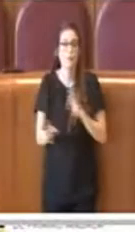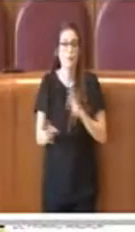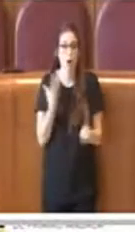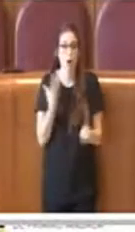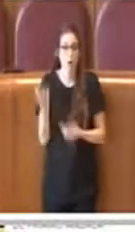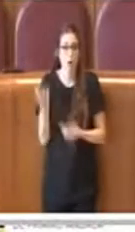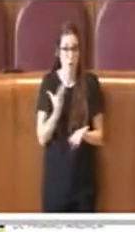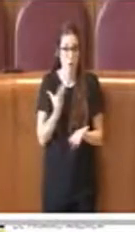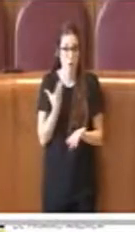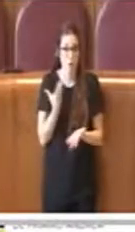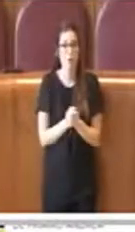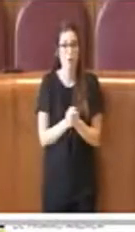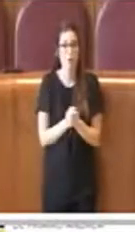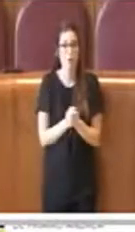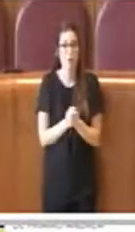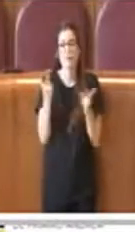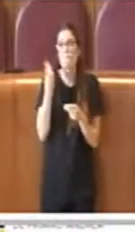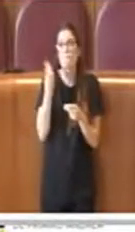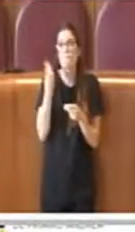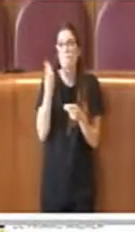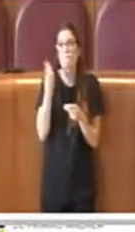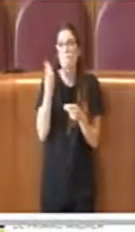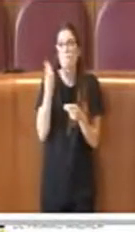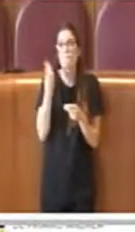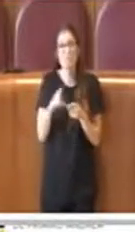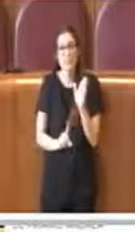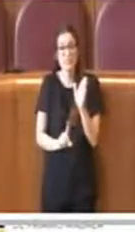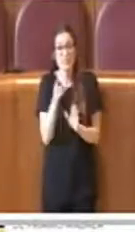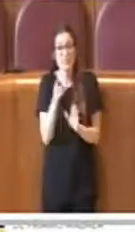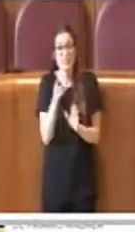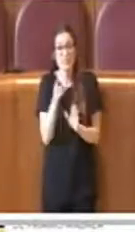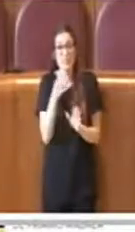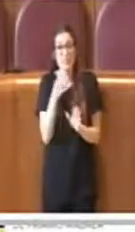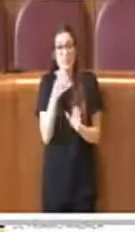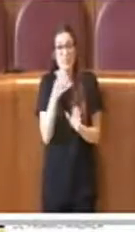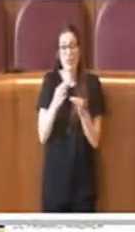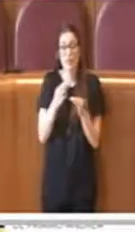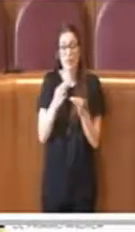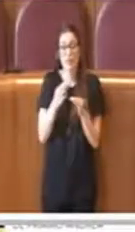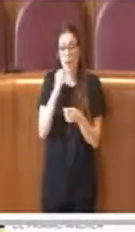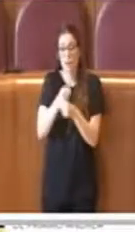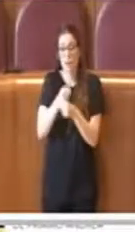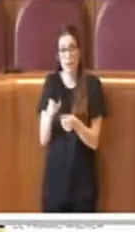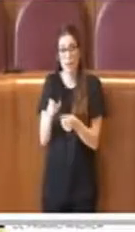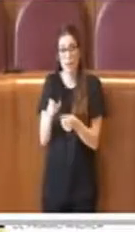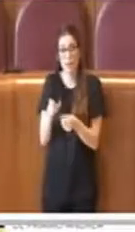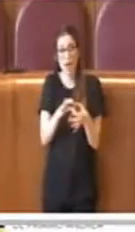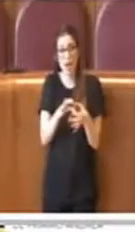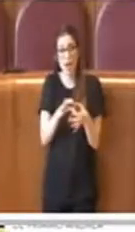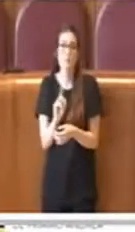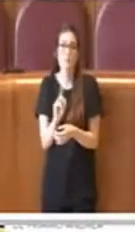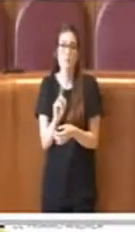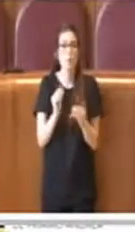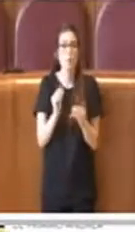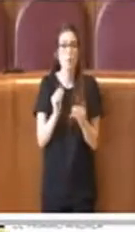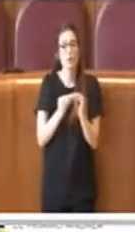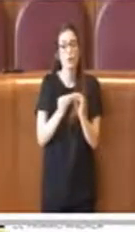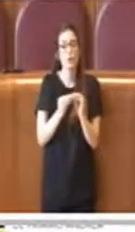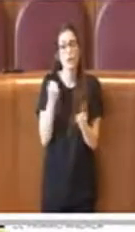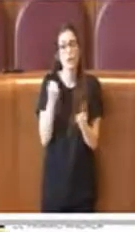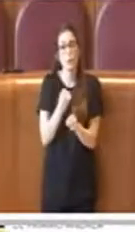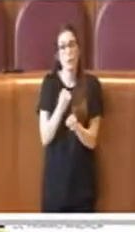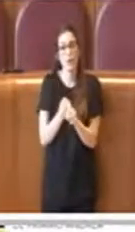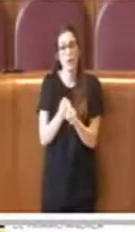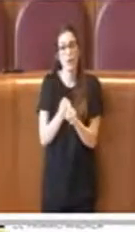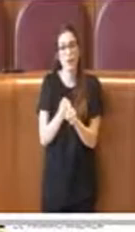conoscere, ma a mio avviso questo effetto non dipende tanto dal grado di rappresentanza dei soggetti, ma dalle modalità operative che